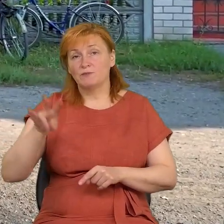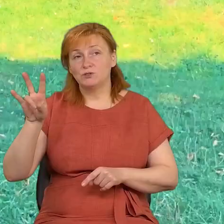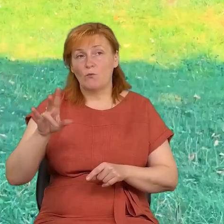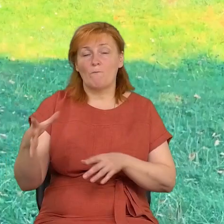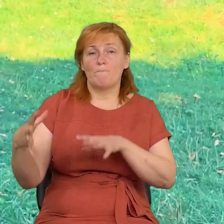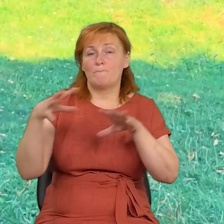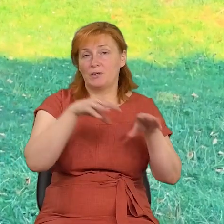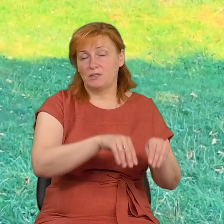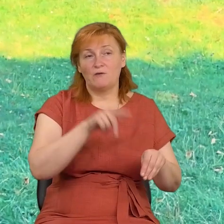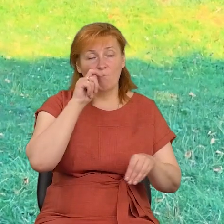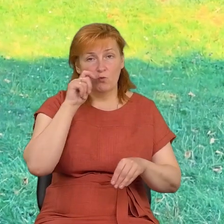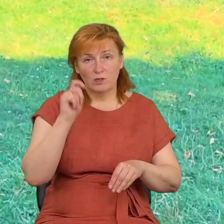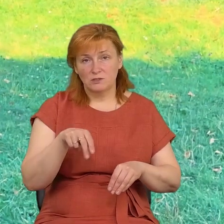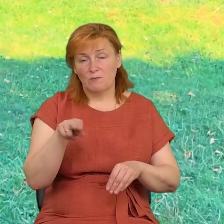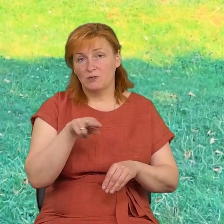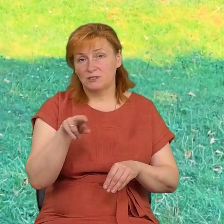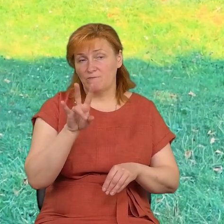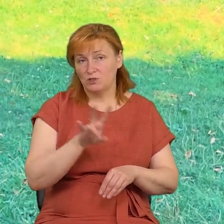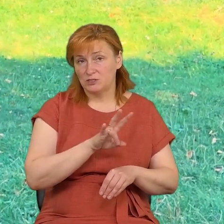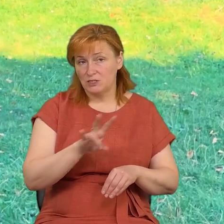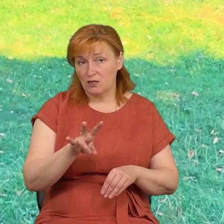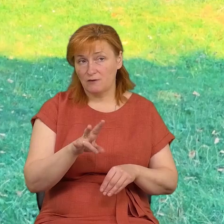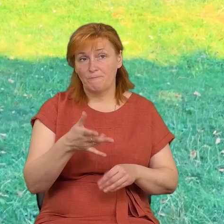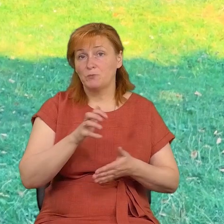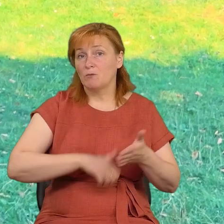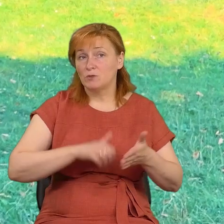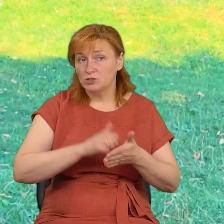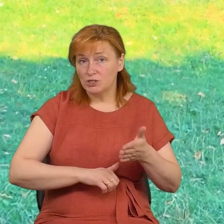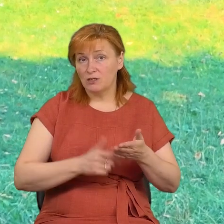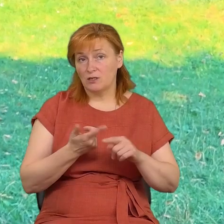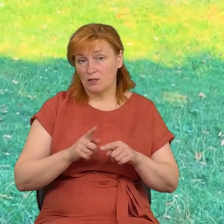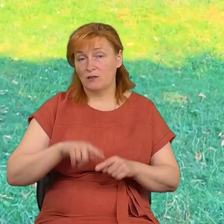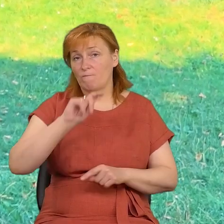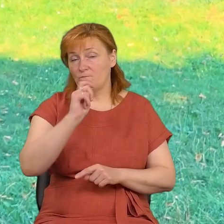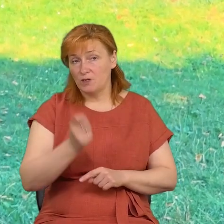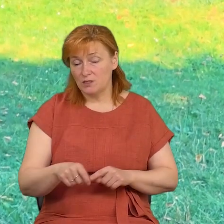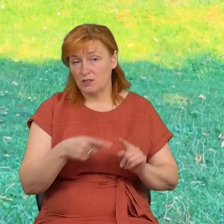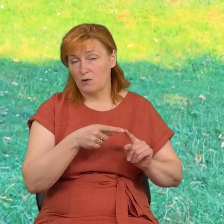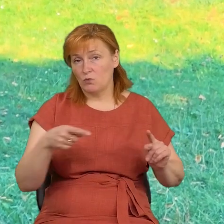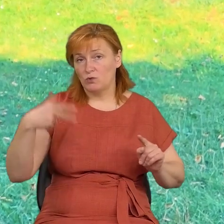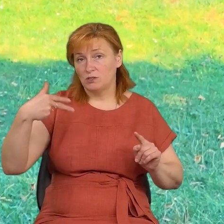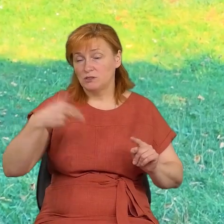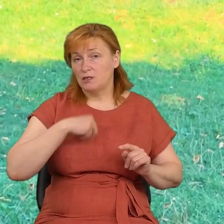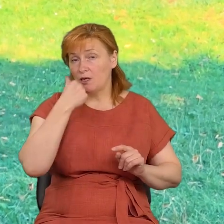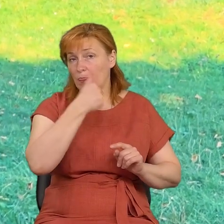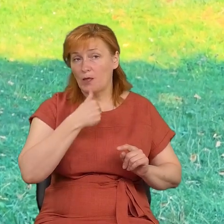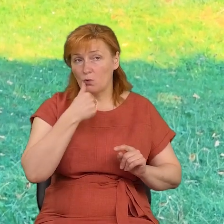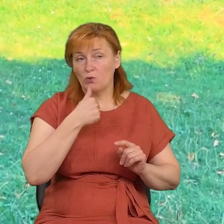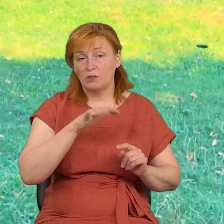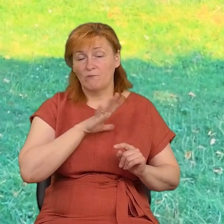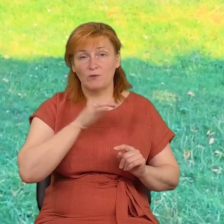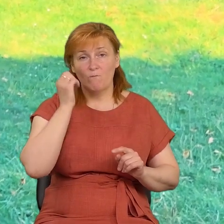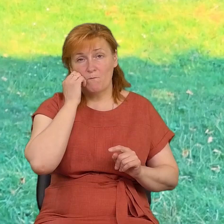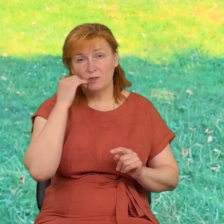України. Переводом стала війна. І те, що тут на протязі останніх 30 років був московський